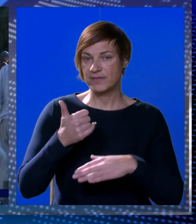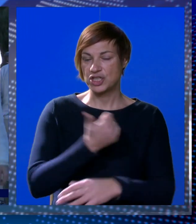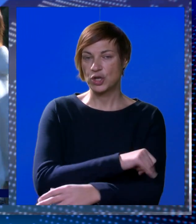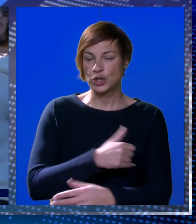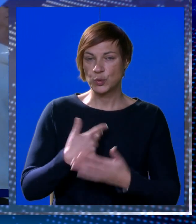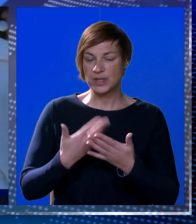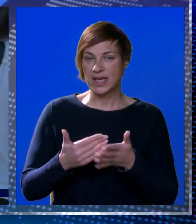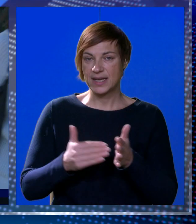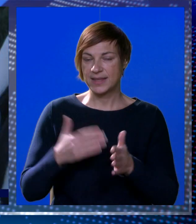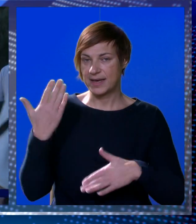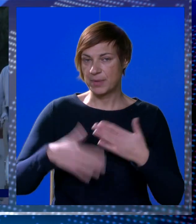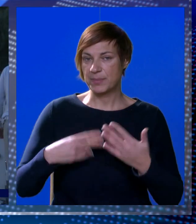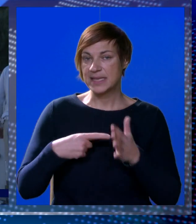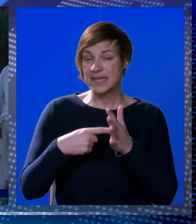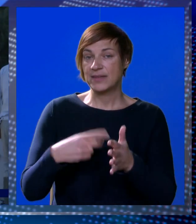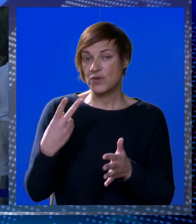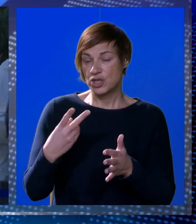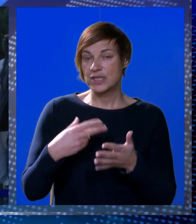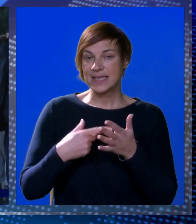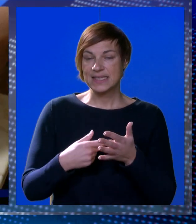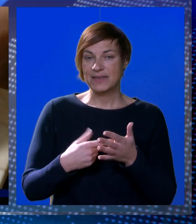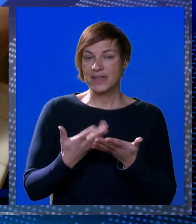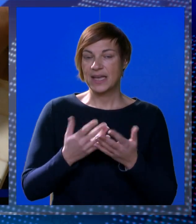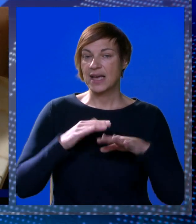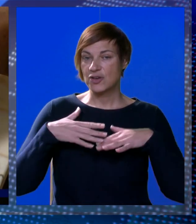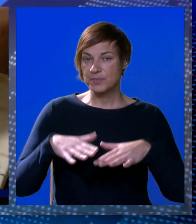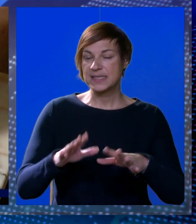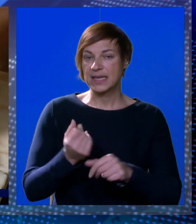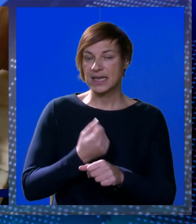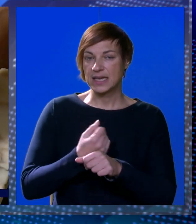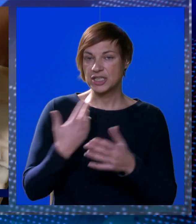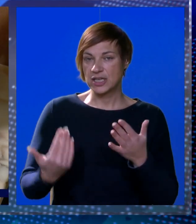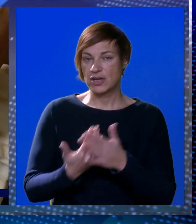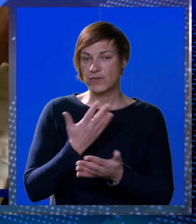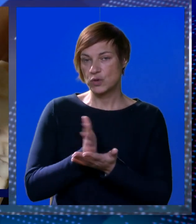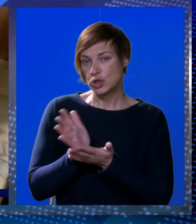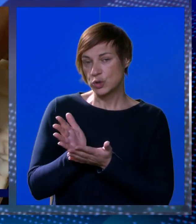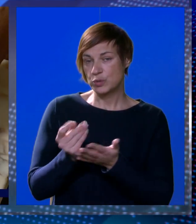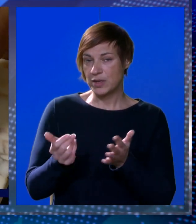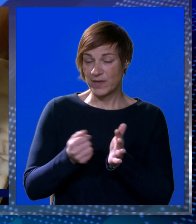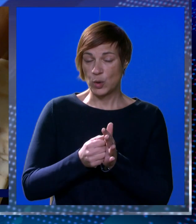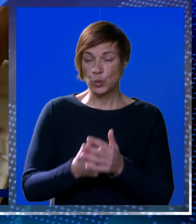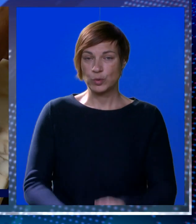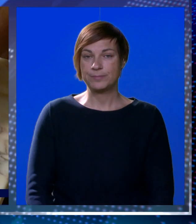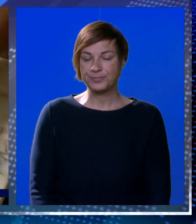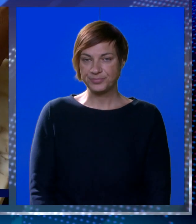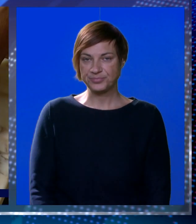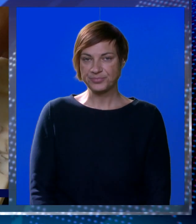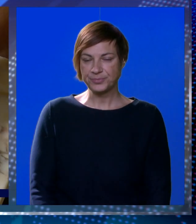najviše godinu dana treba prestati dvojno iskazivanje kako bi se građani navikli na novu službenu valutu.